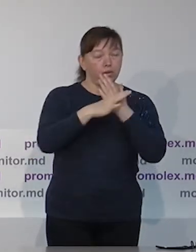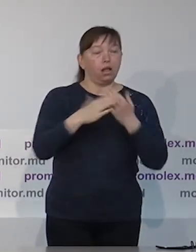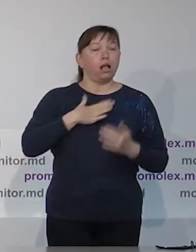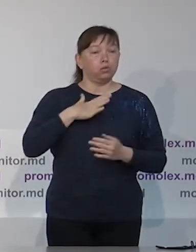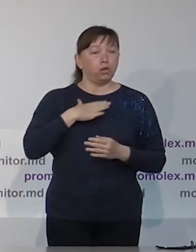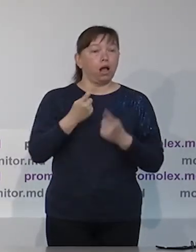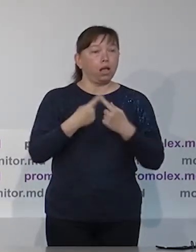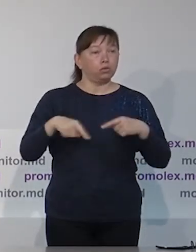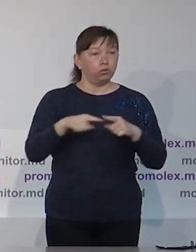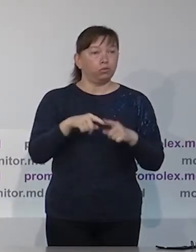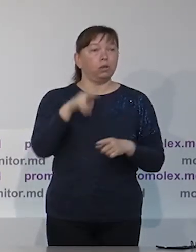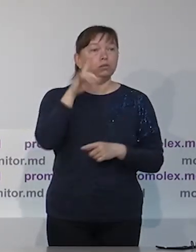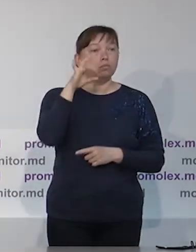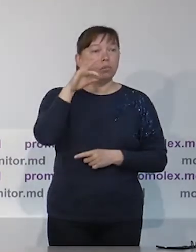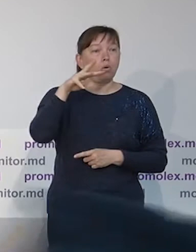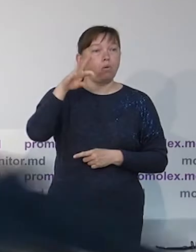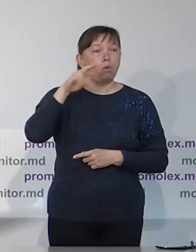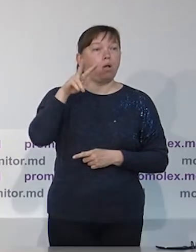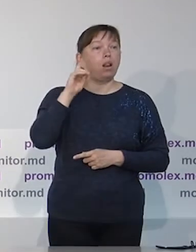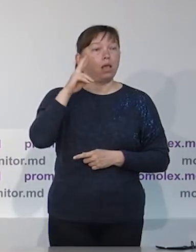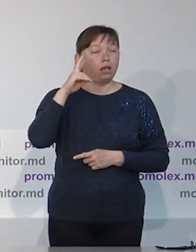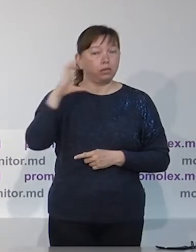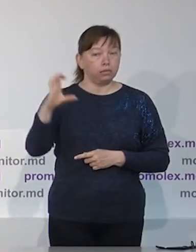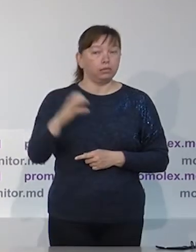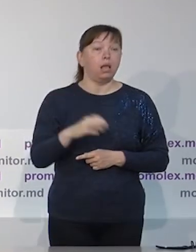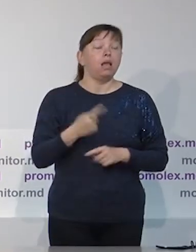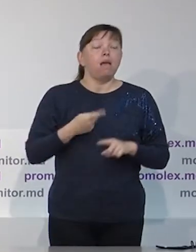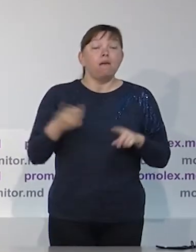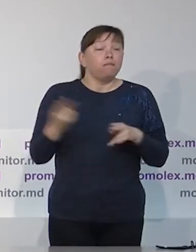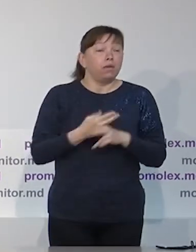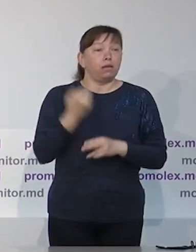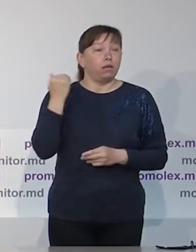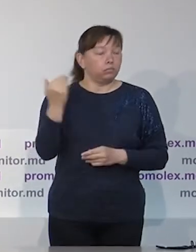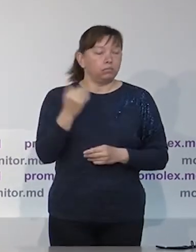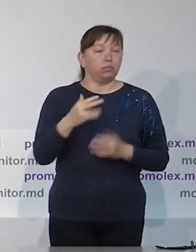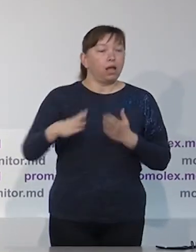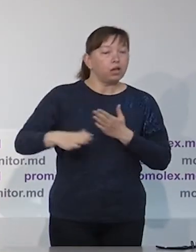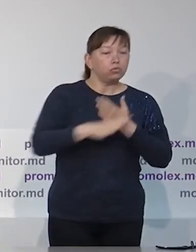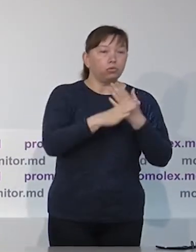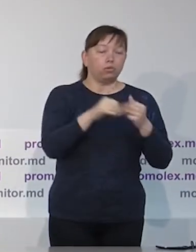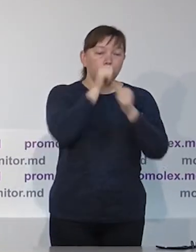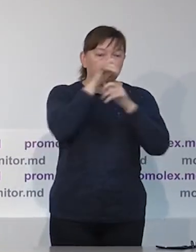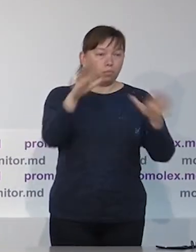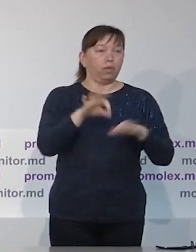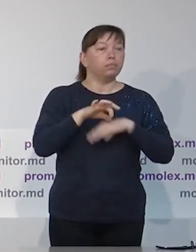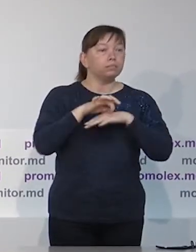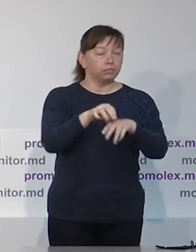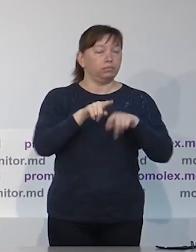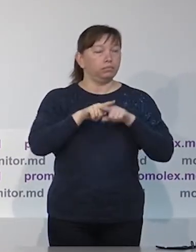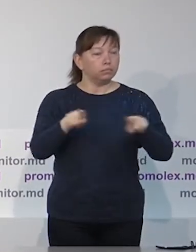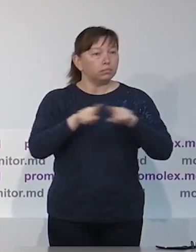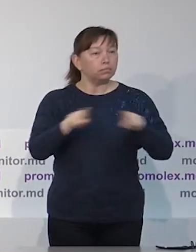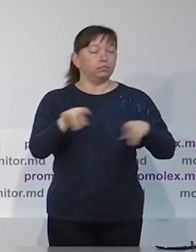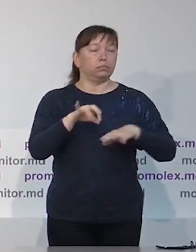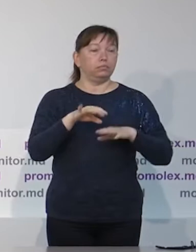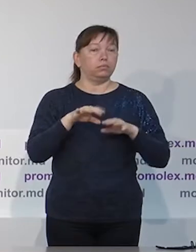эта работа по мониторингу была бы невозможной. В первую очередь речь идет о USAID,